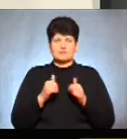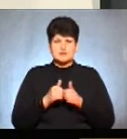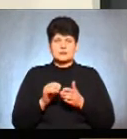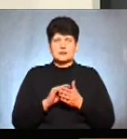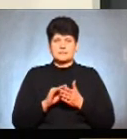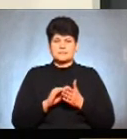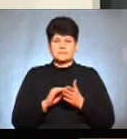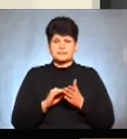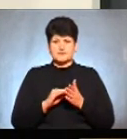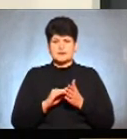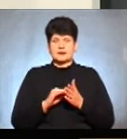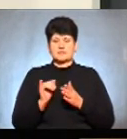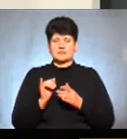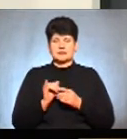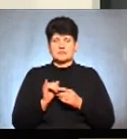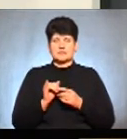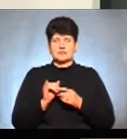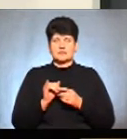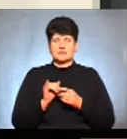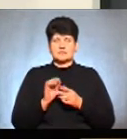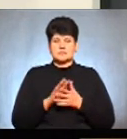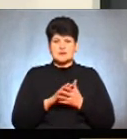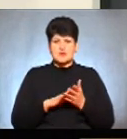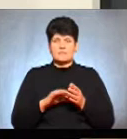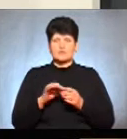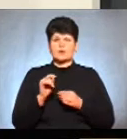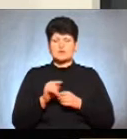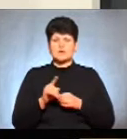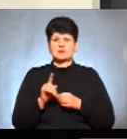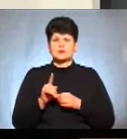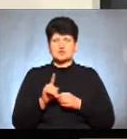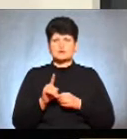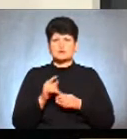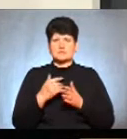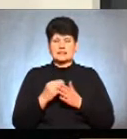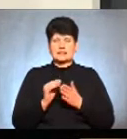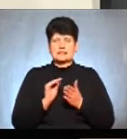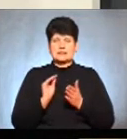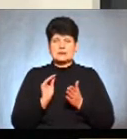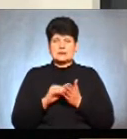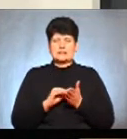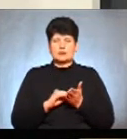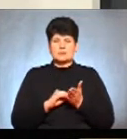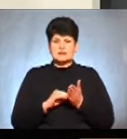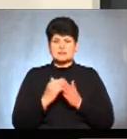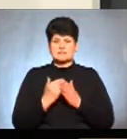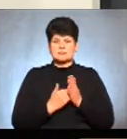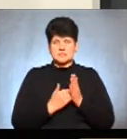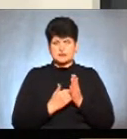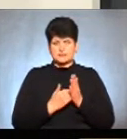відповідно, написати заяву про те, щоб, скажімо, дописати їх в список, скажімо,